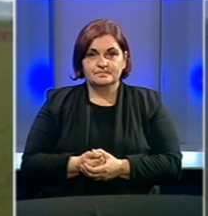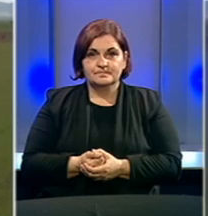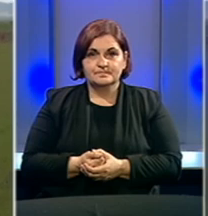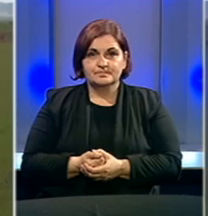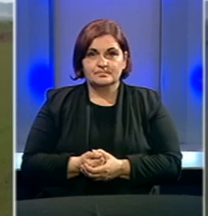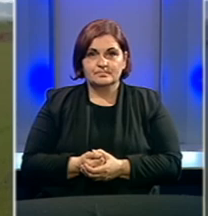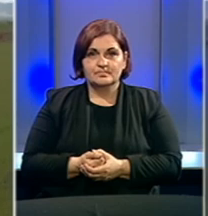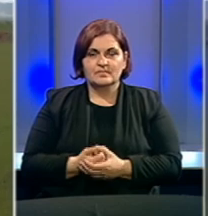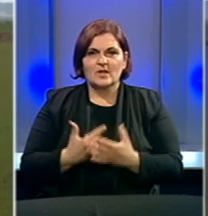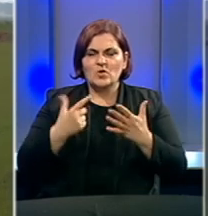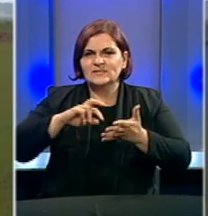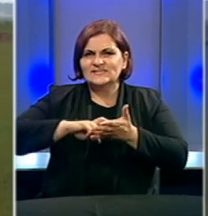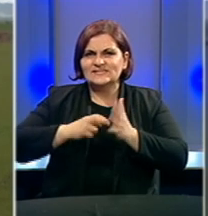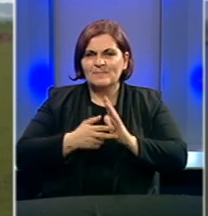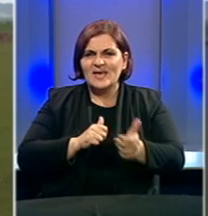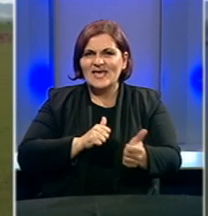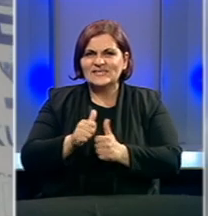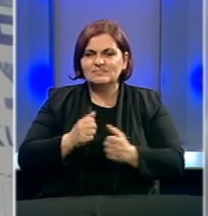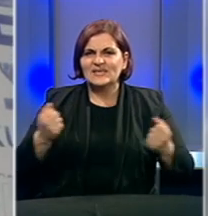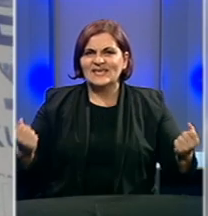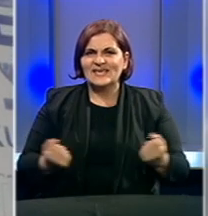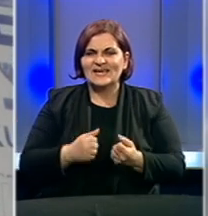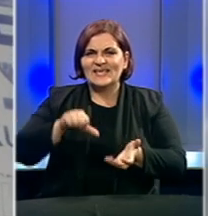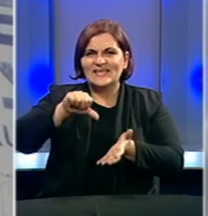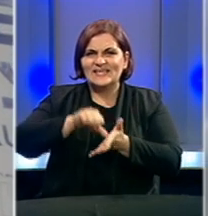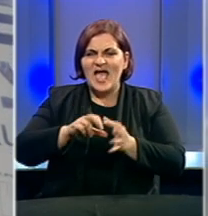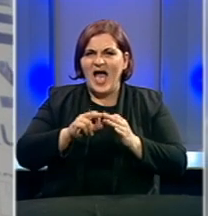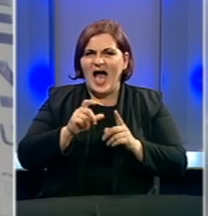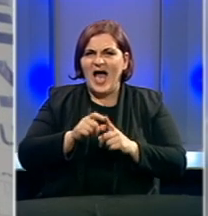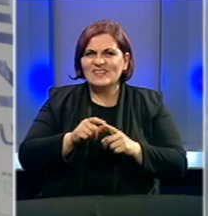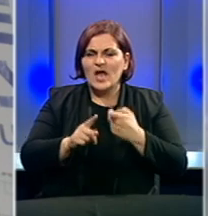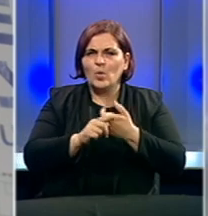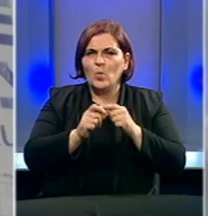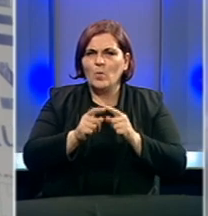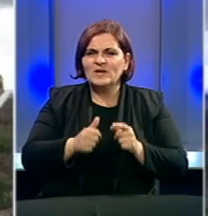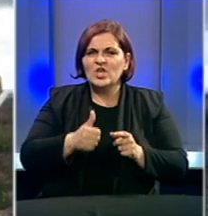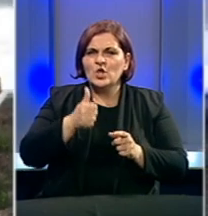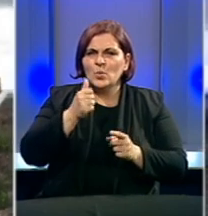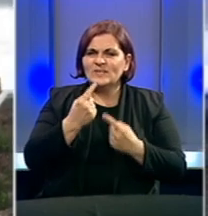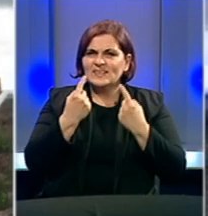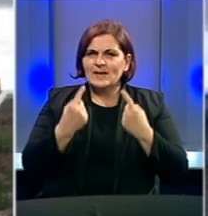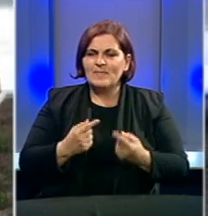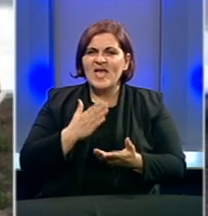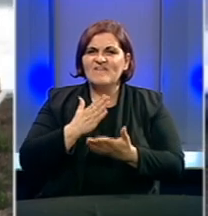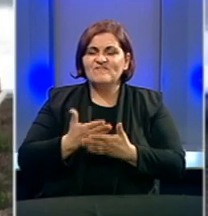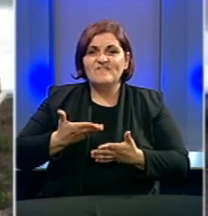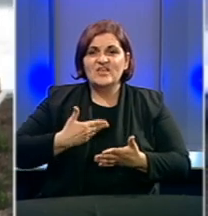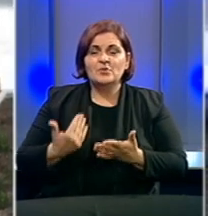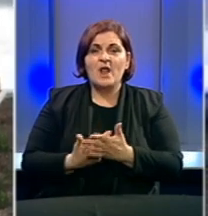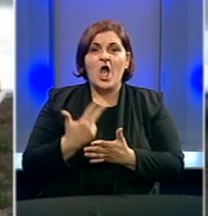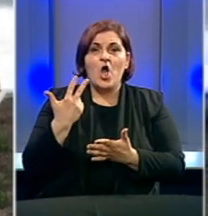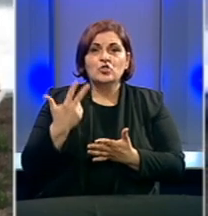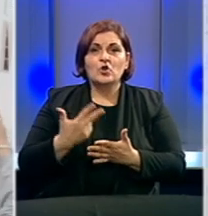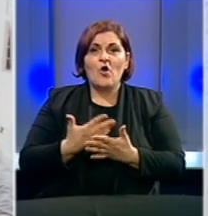Od sedam planiranih sportsko-rekreacijski centar Adria Ski na Kupresu uz jedan postojeći već je dobio nova tri